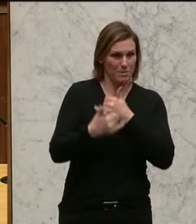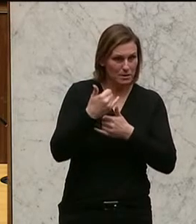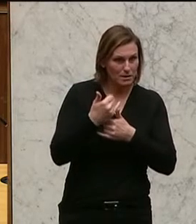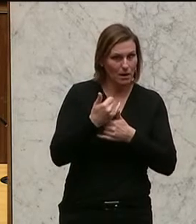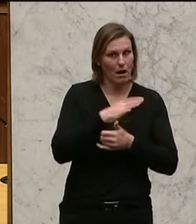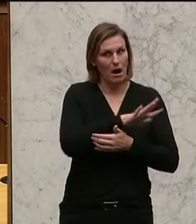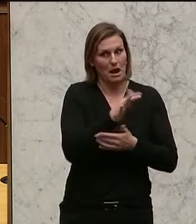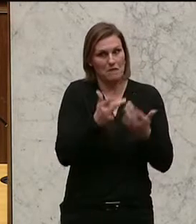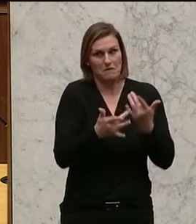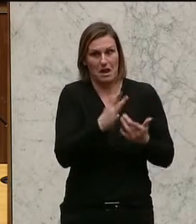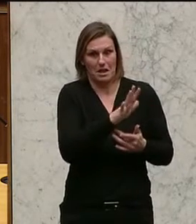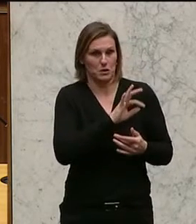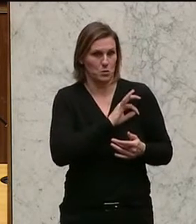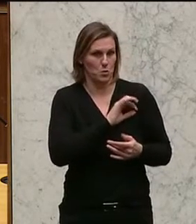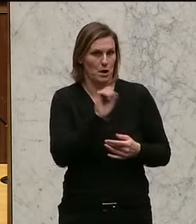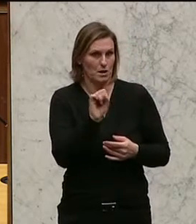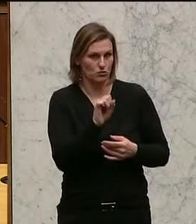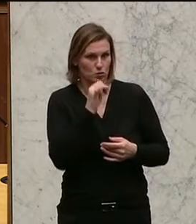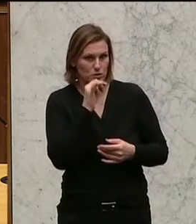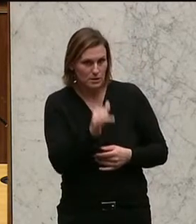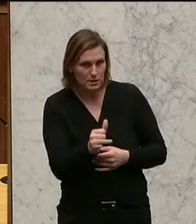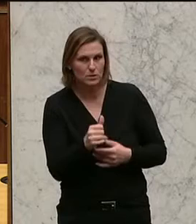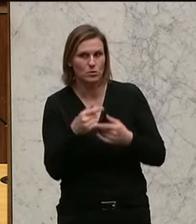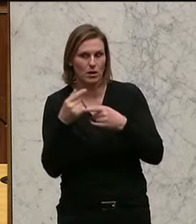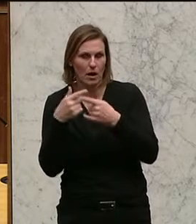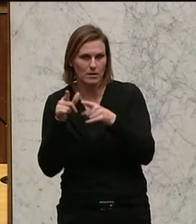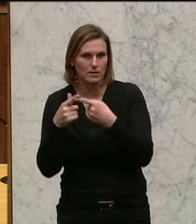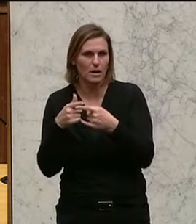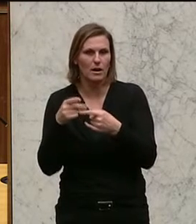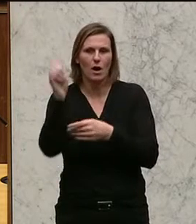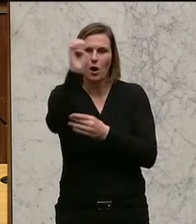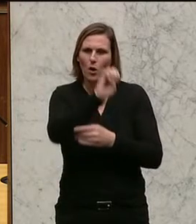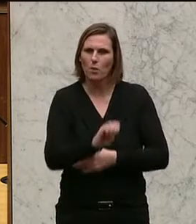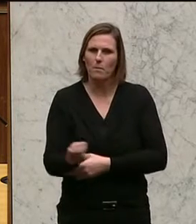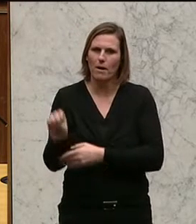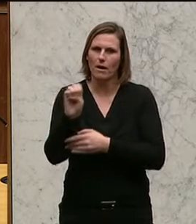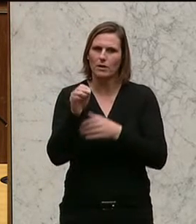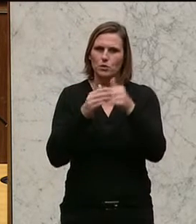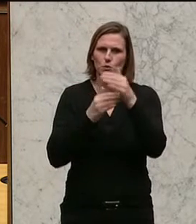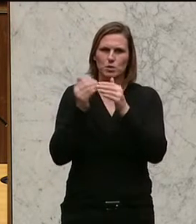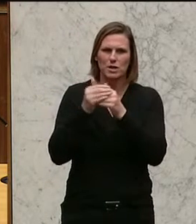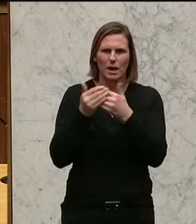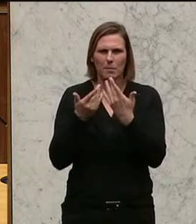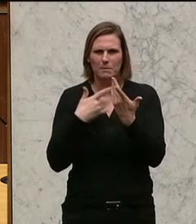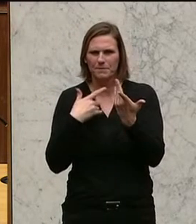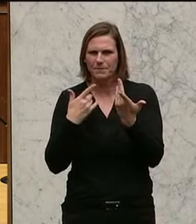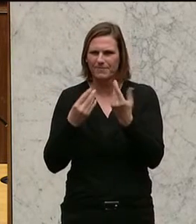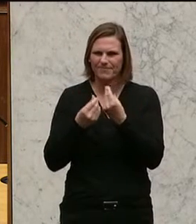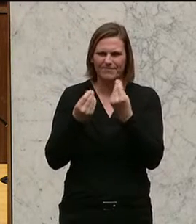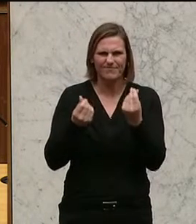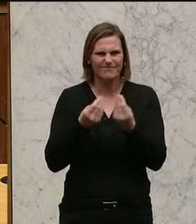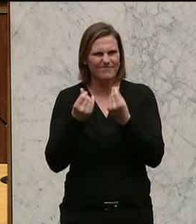vom Kollegen Strolz und einigen anderen, klar werden musste, dass in der Europäischen Union im ganzen System der Wurm in einer Weise